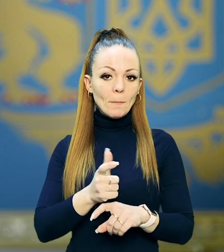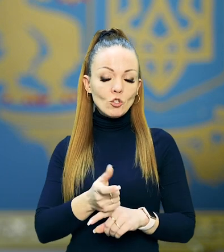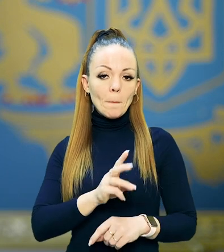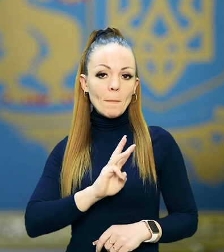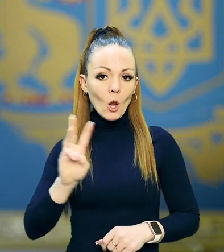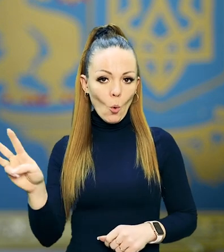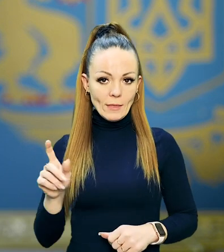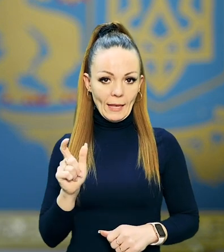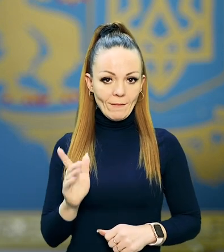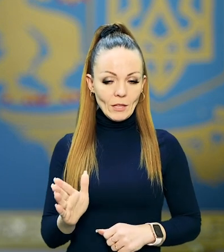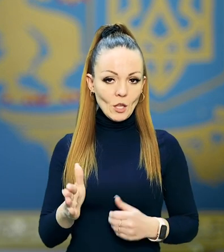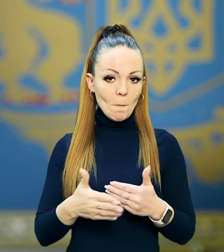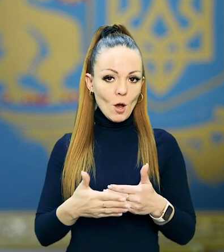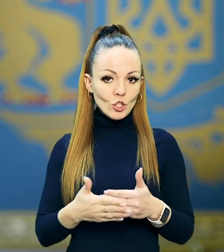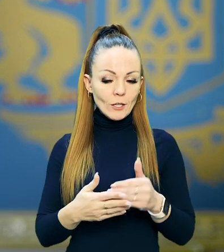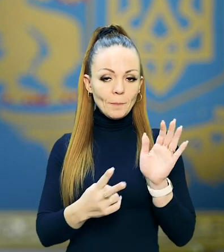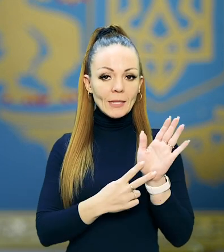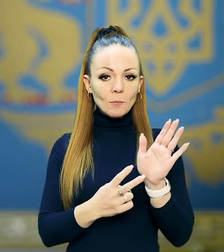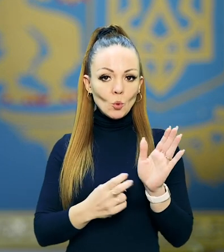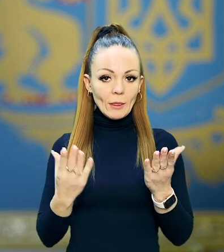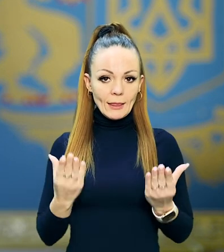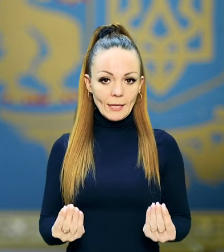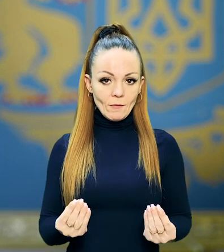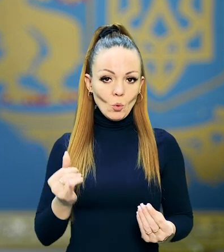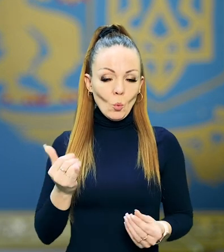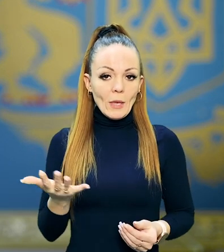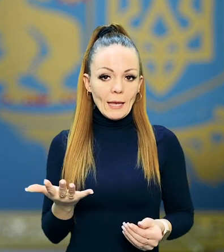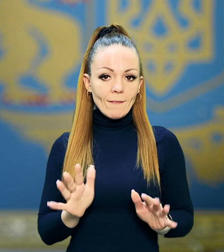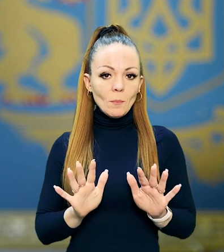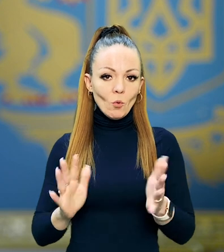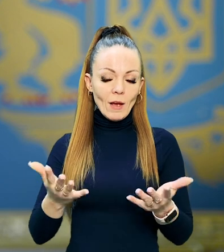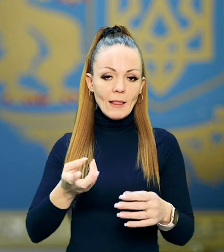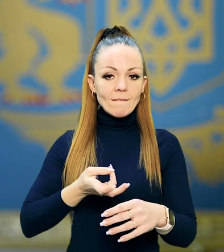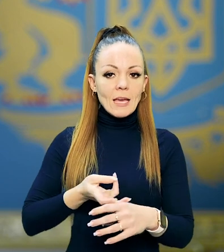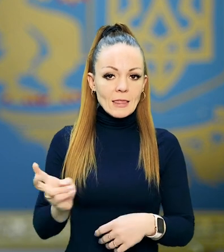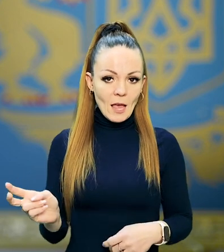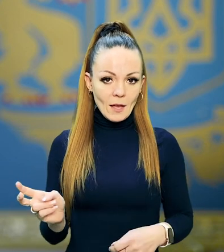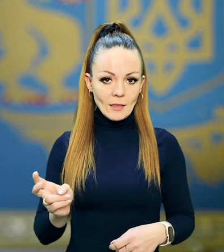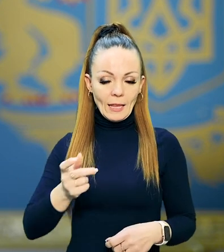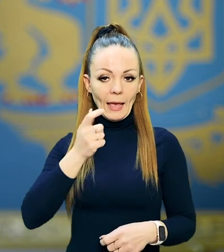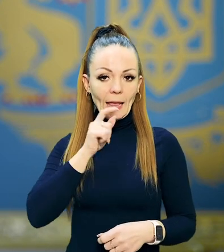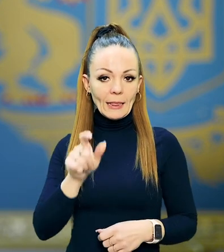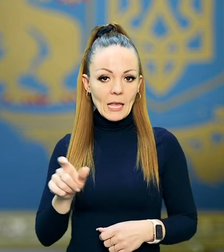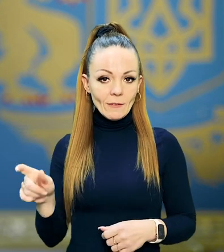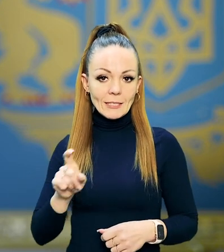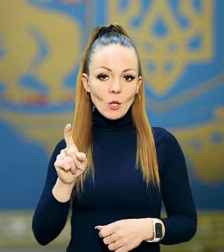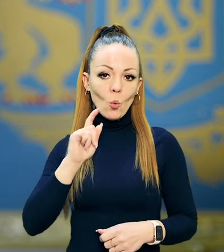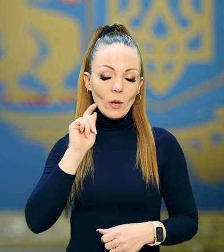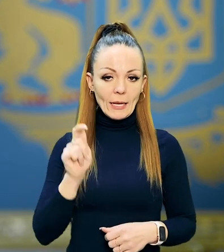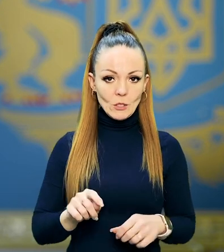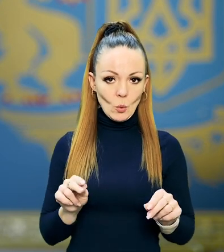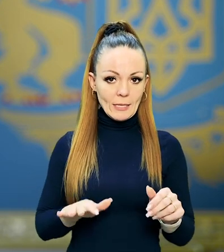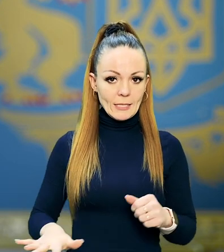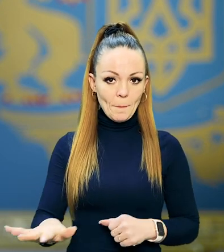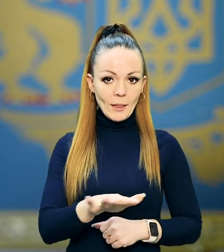а більше мільйона хвилин. Майже 700 днів, у якій відбувалось вигнання гітлерівців з